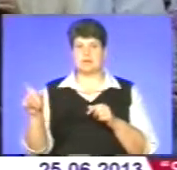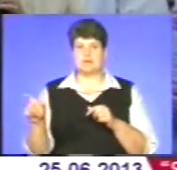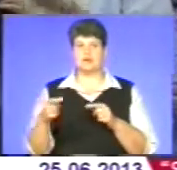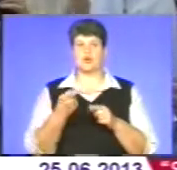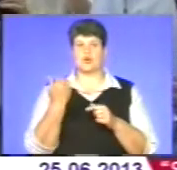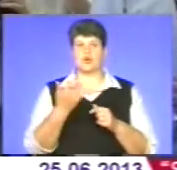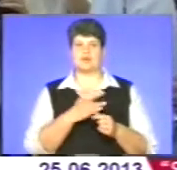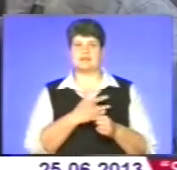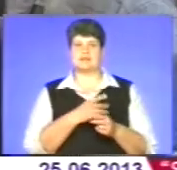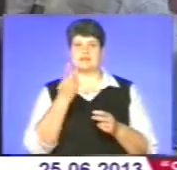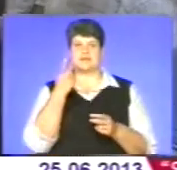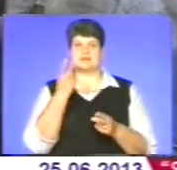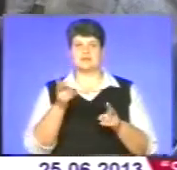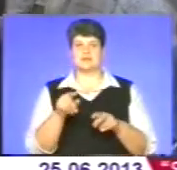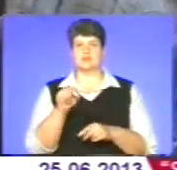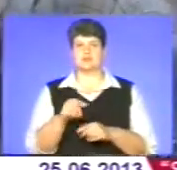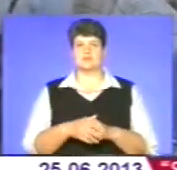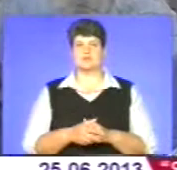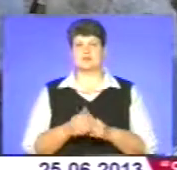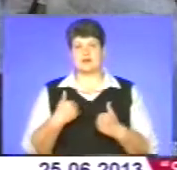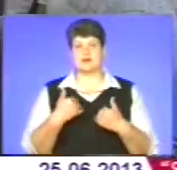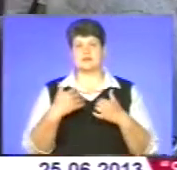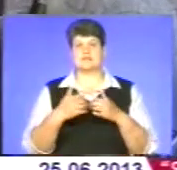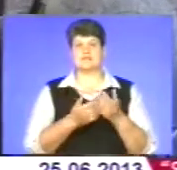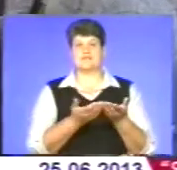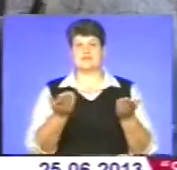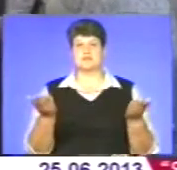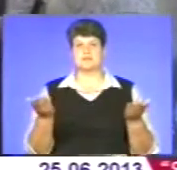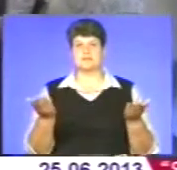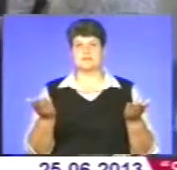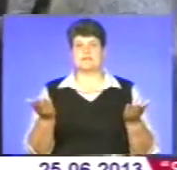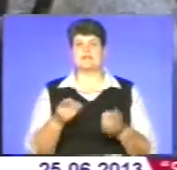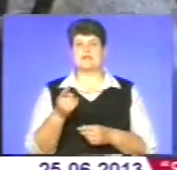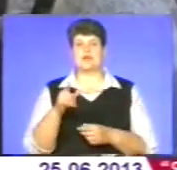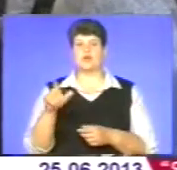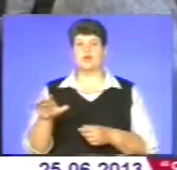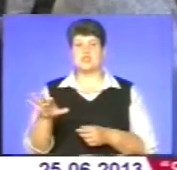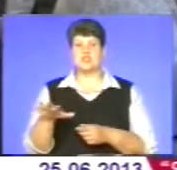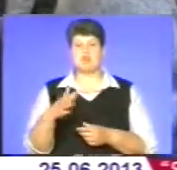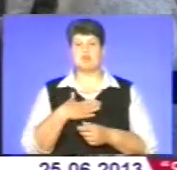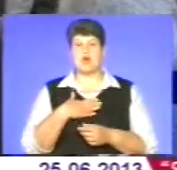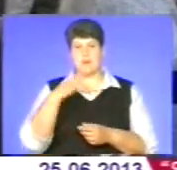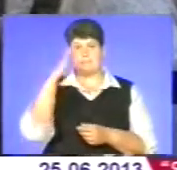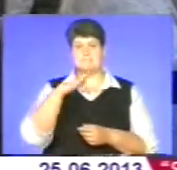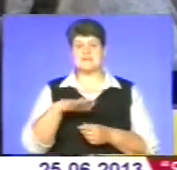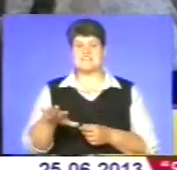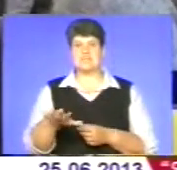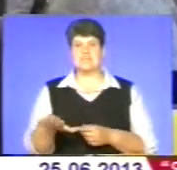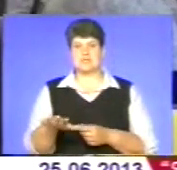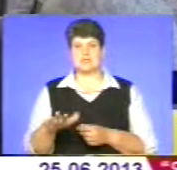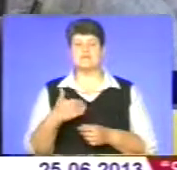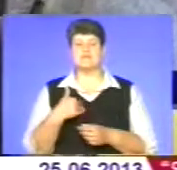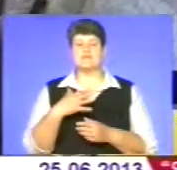серце завжди тут. Я зараз є серед вас, я серед вас. Тернопільщина моя батьківщина, і я її постійував. Всі